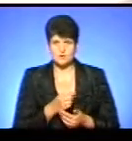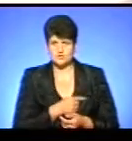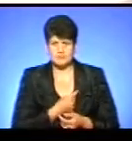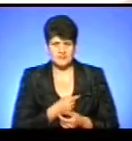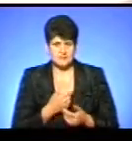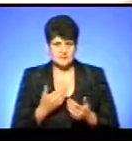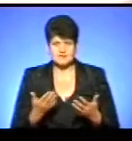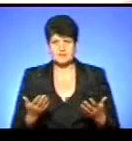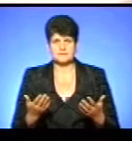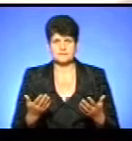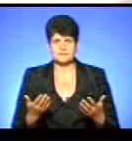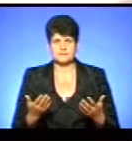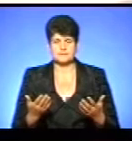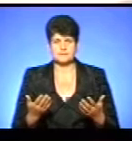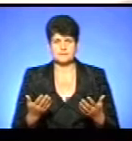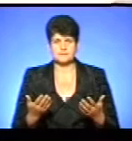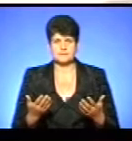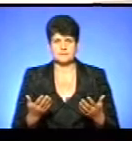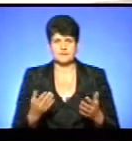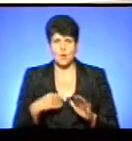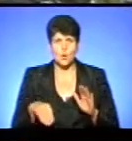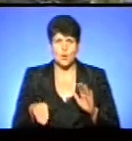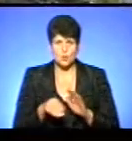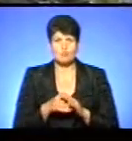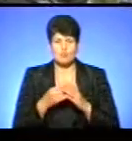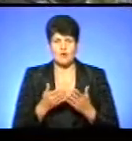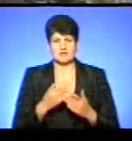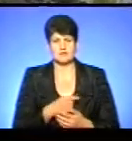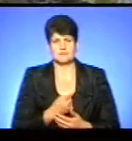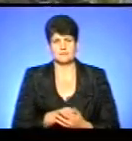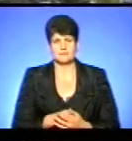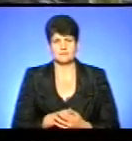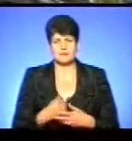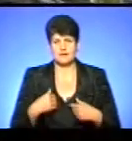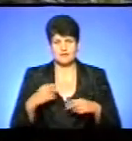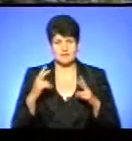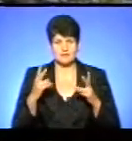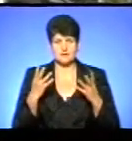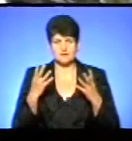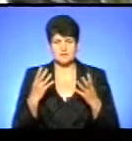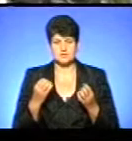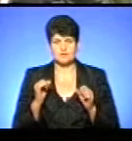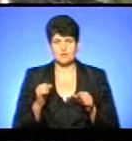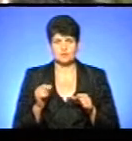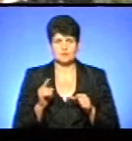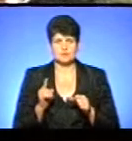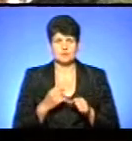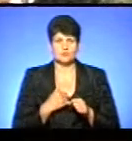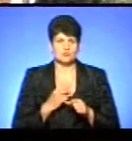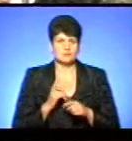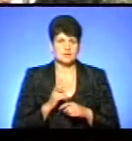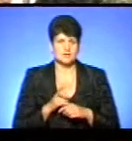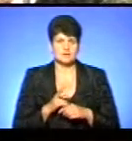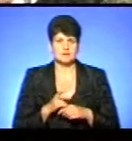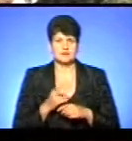корумпована. Навіть не знаю, я ж потім ще до моряків захочу прийти. Якщо я